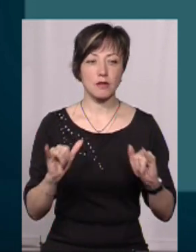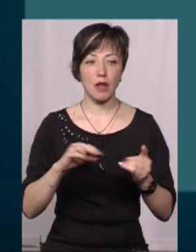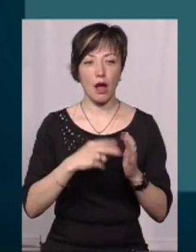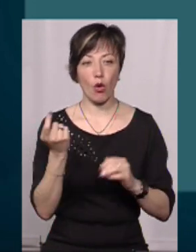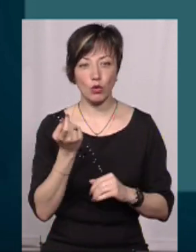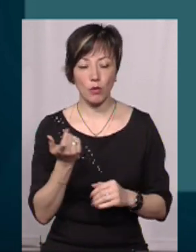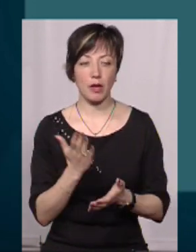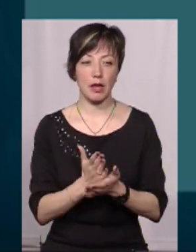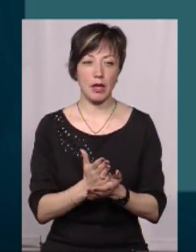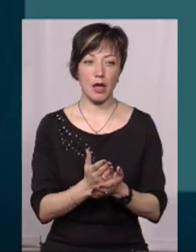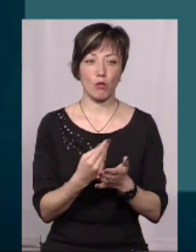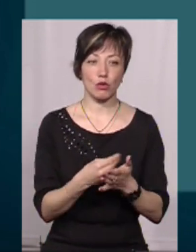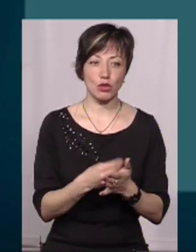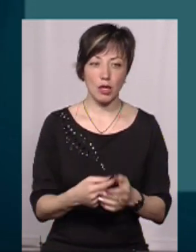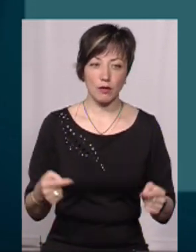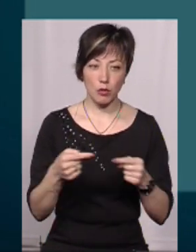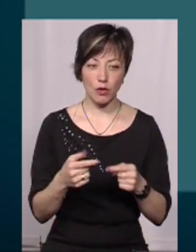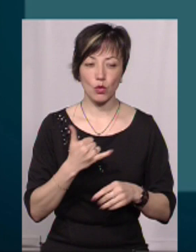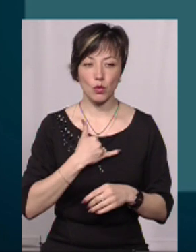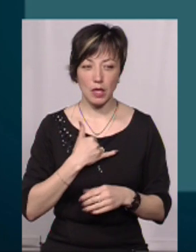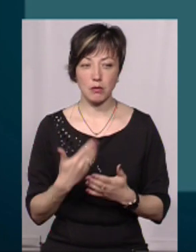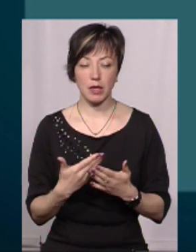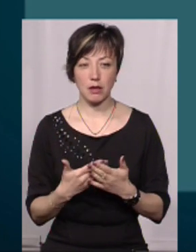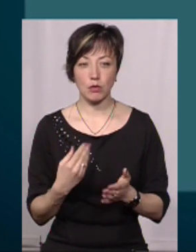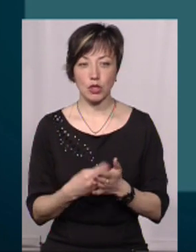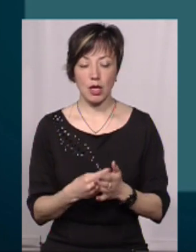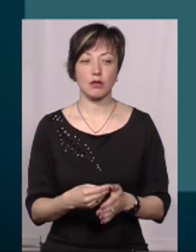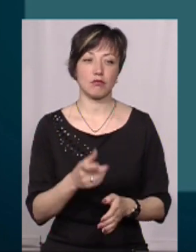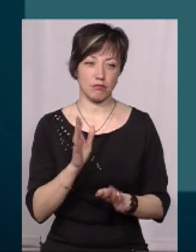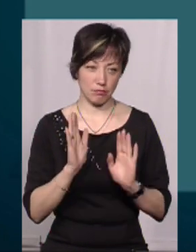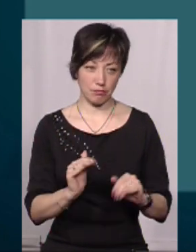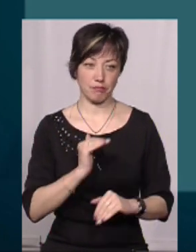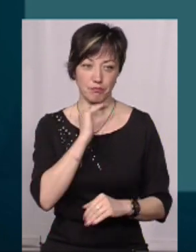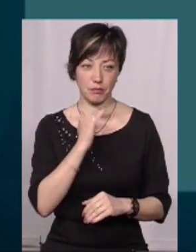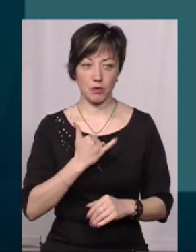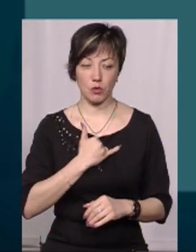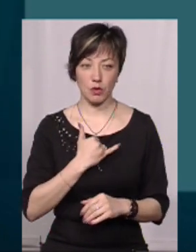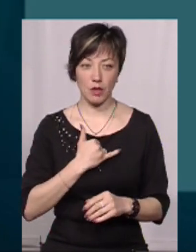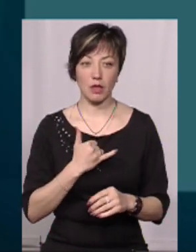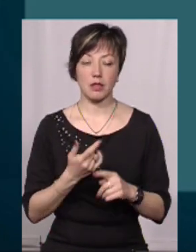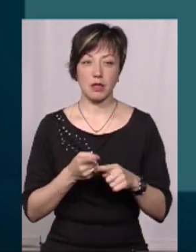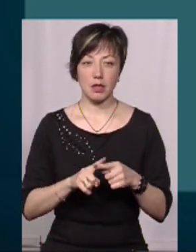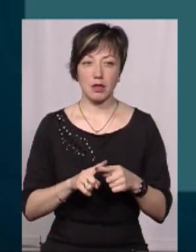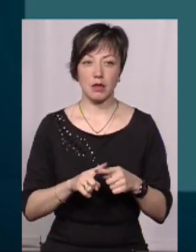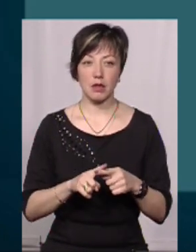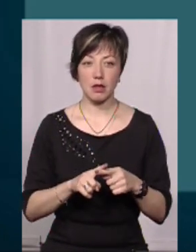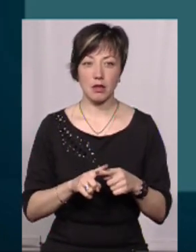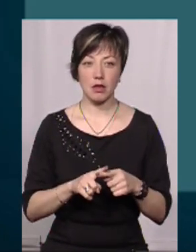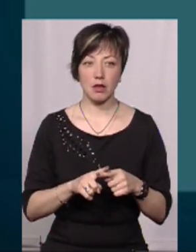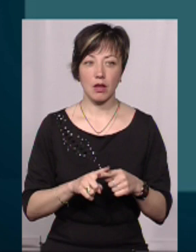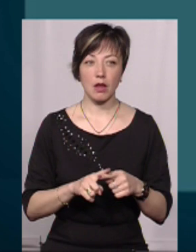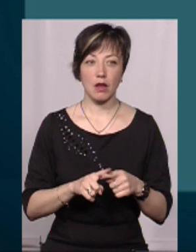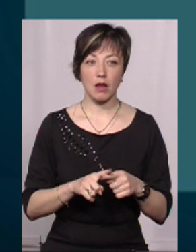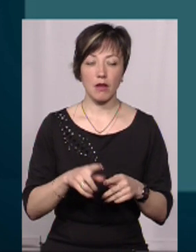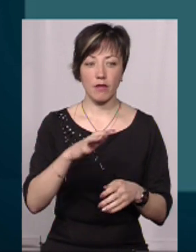економіка, є бюджет відповідний. У нас, наприклад, бюджет самодостатній. У нас йде реверсне вилучення з бюджету до державного